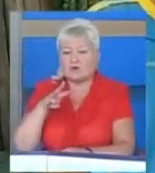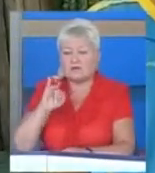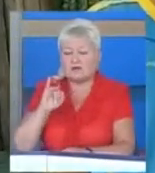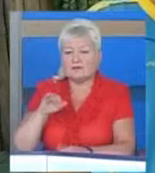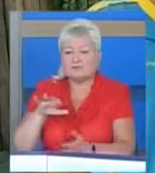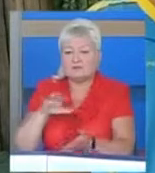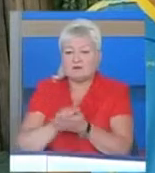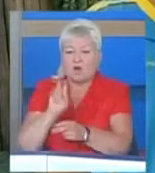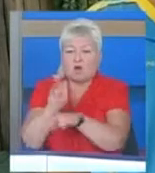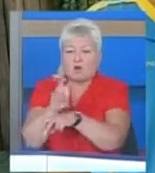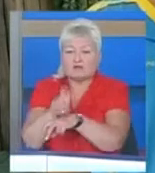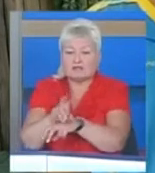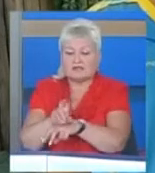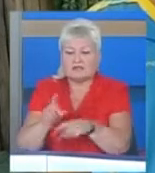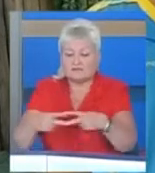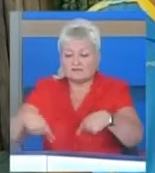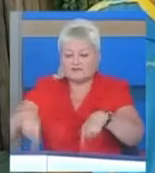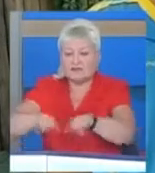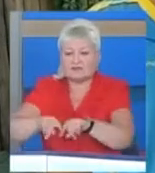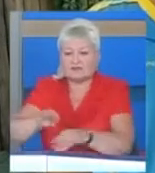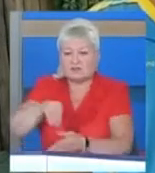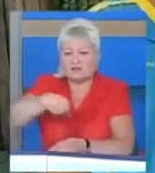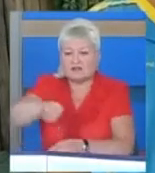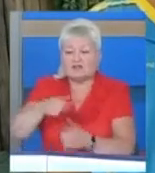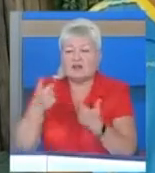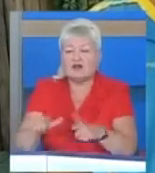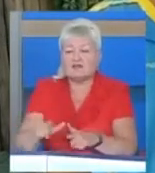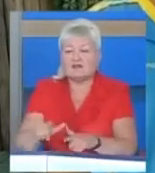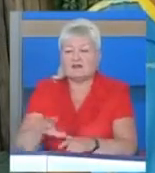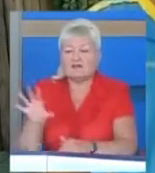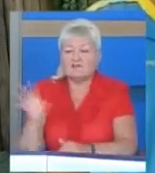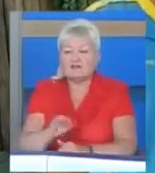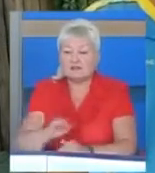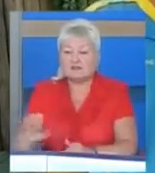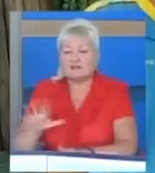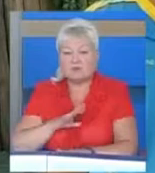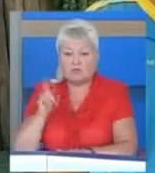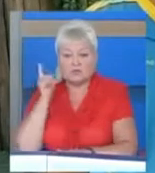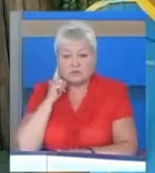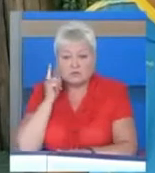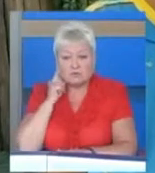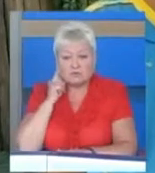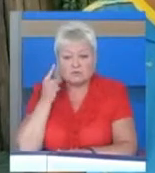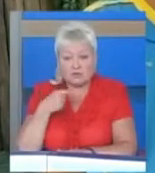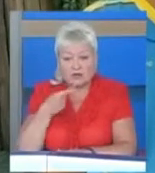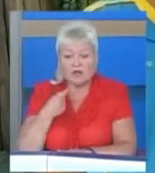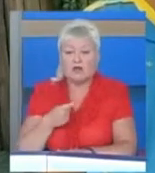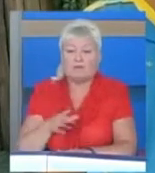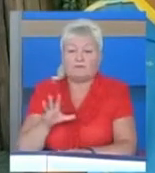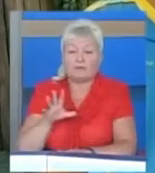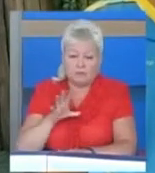ходили в секцію настільного тенісу, де всі дітки були чуючі. Були певні